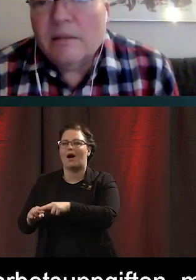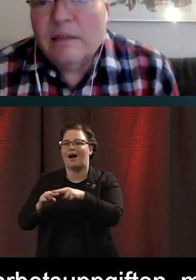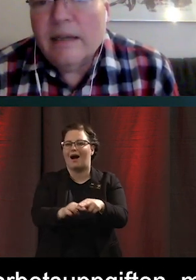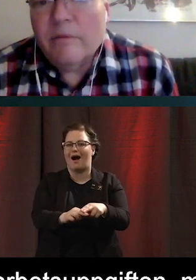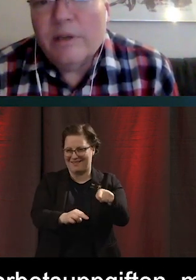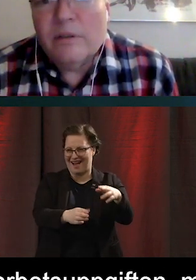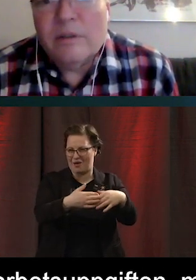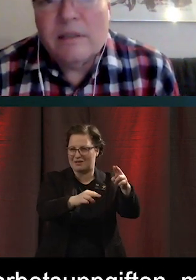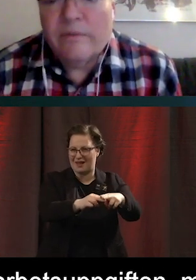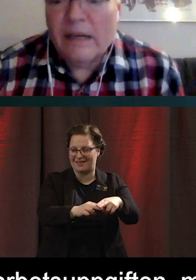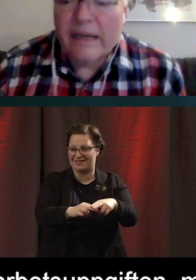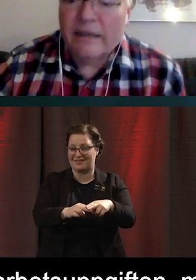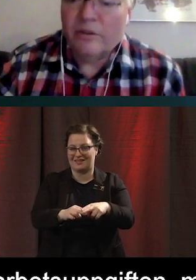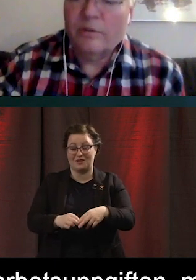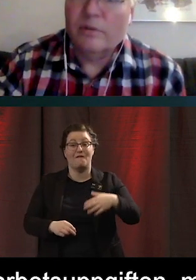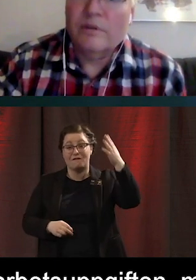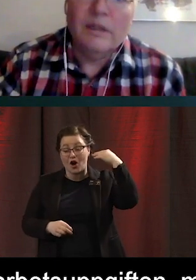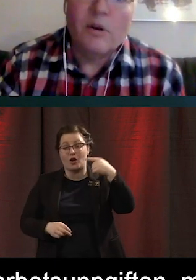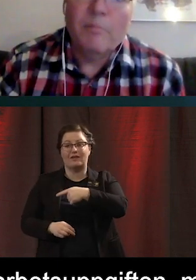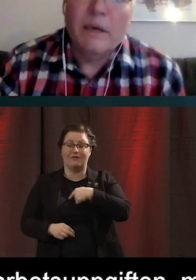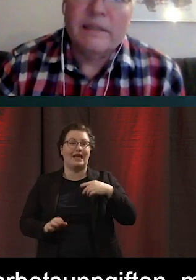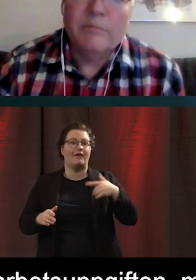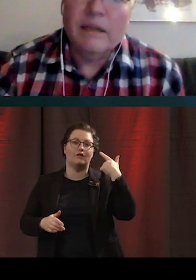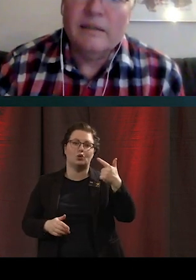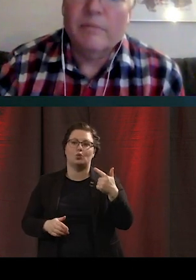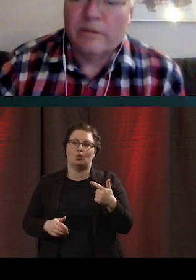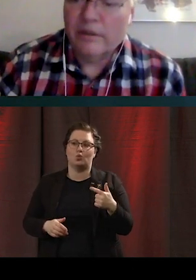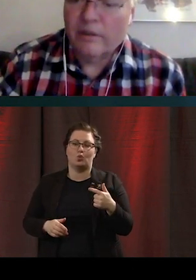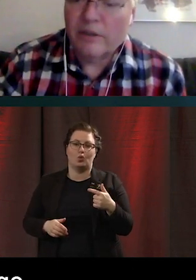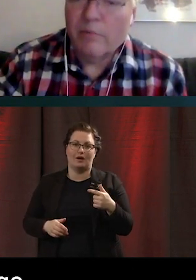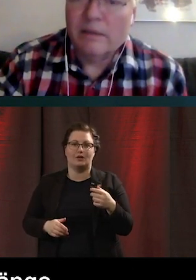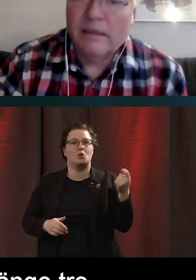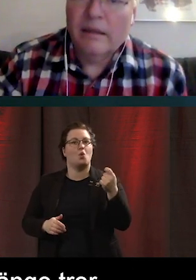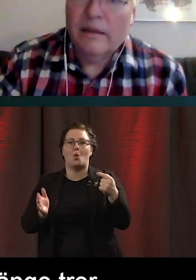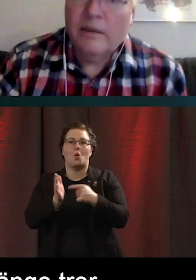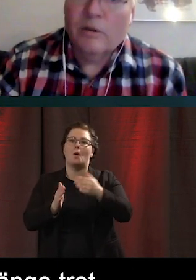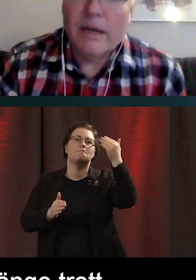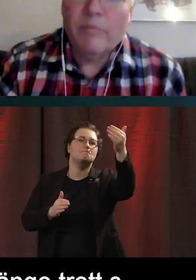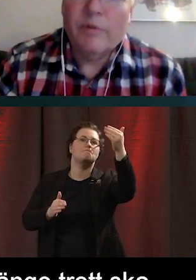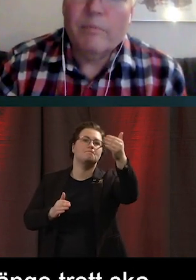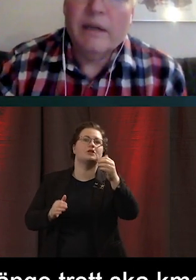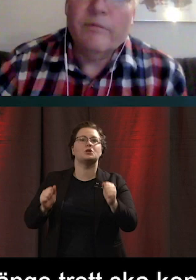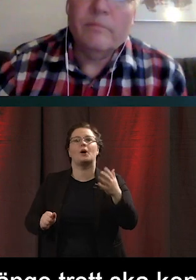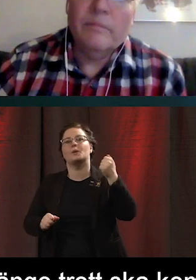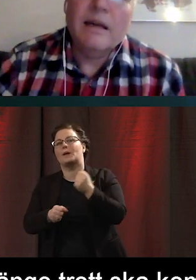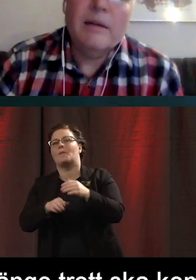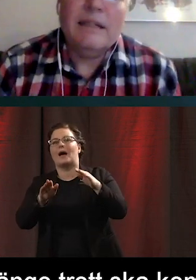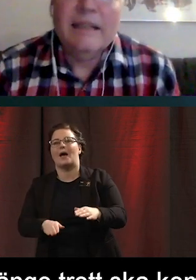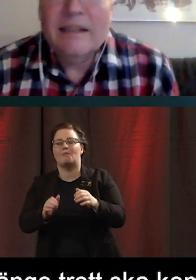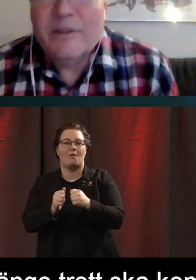arbetet. Det där har varit någonting som vi länge har trott skulle komma i samhället. Att man skulle kunna jobba hemifrån. Men